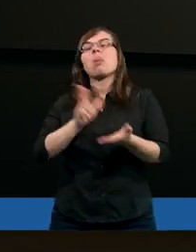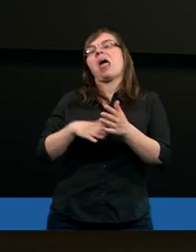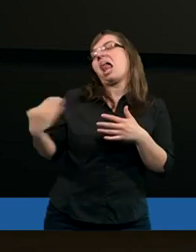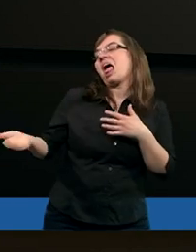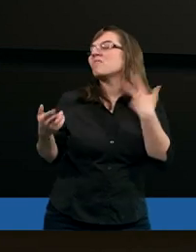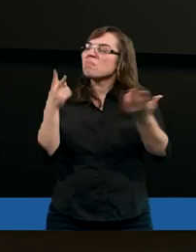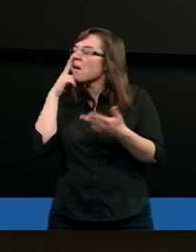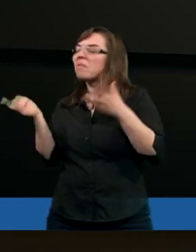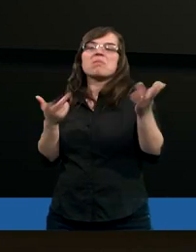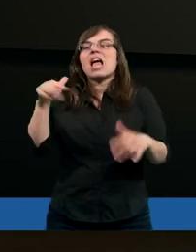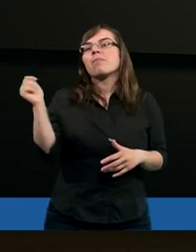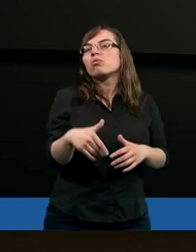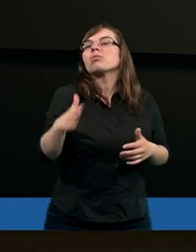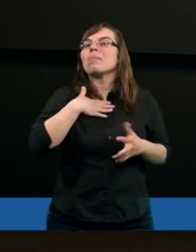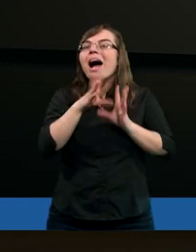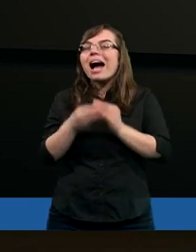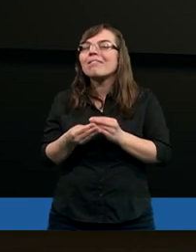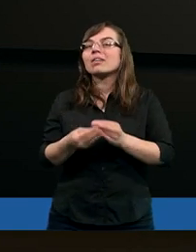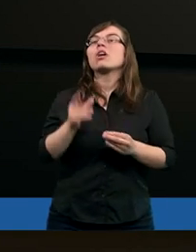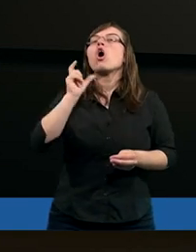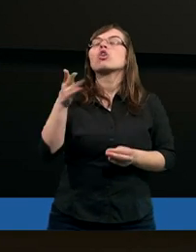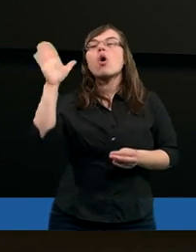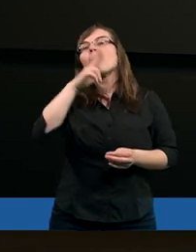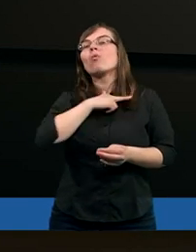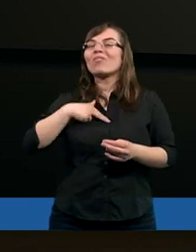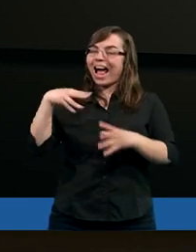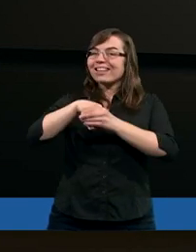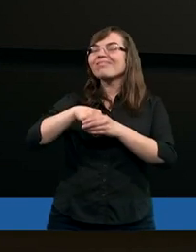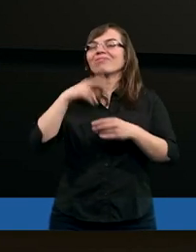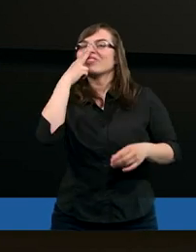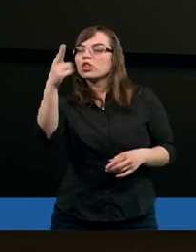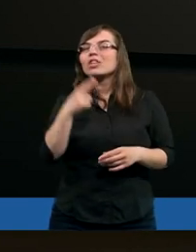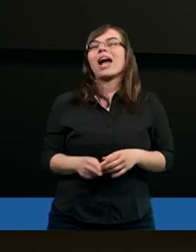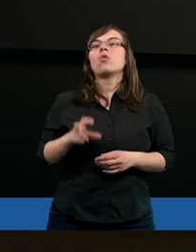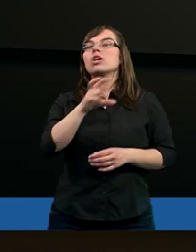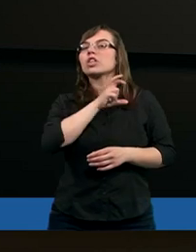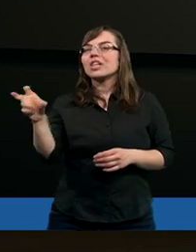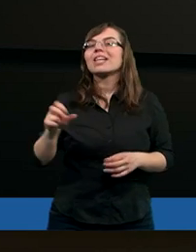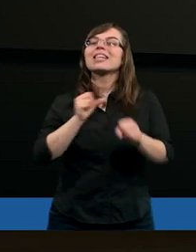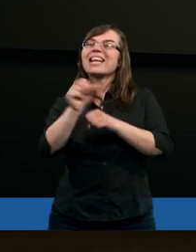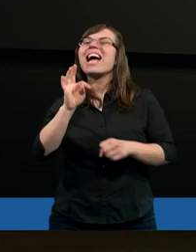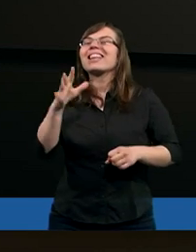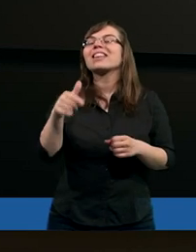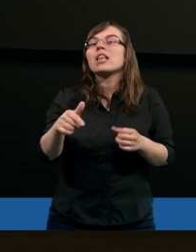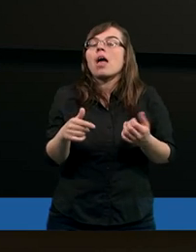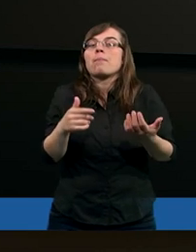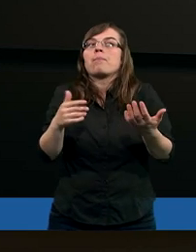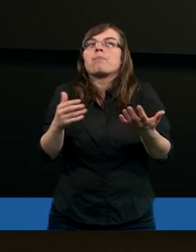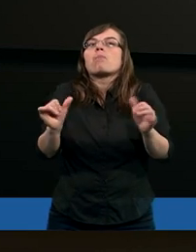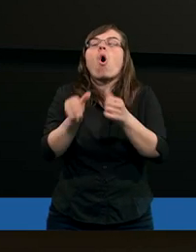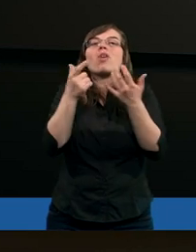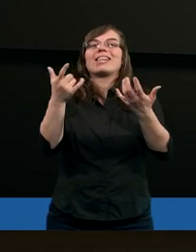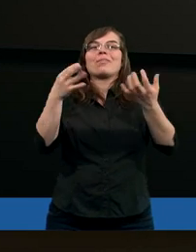lewo, na prawo. Ale co w nas Bóg takiego widział, że jedna z istot